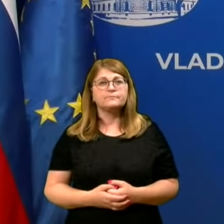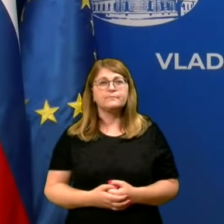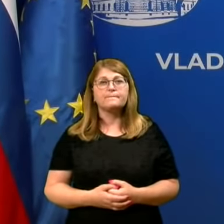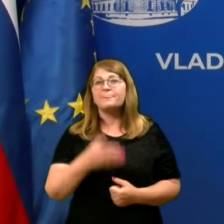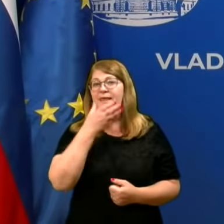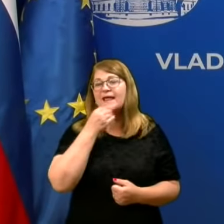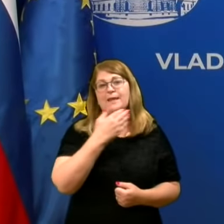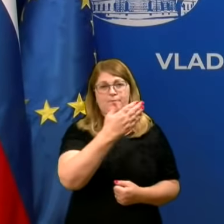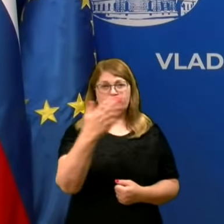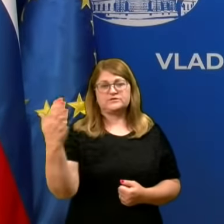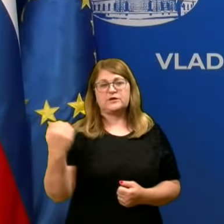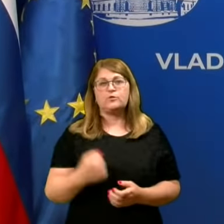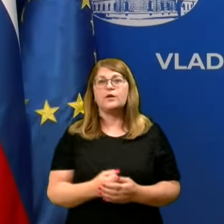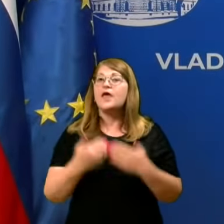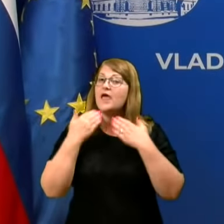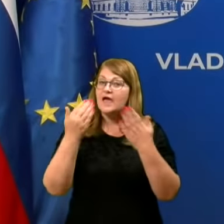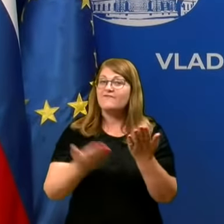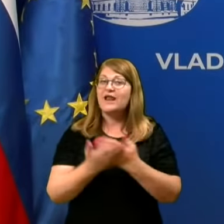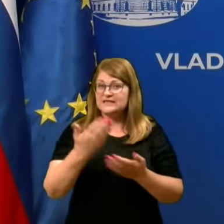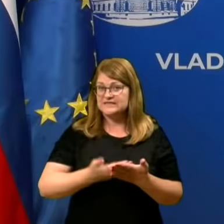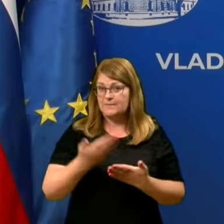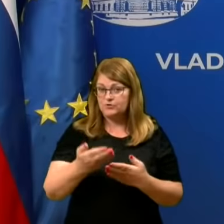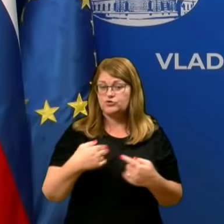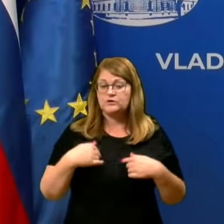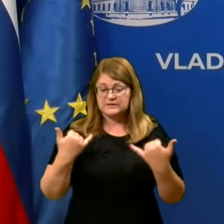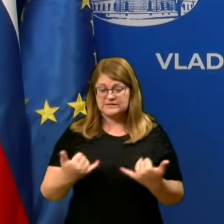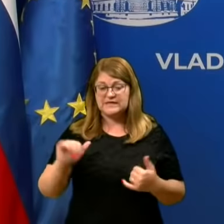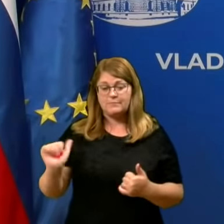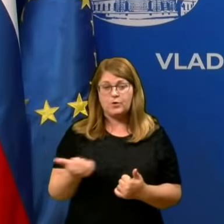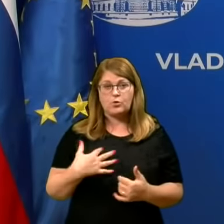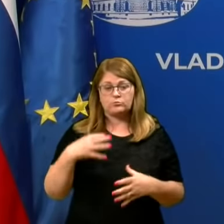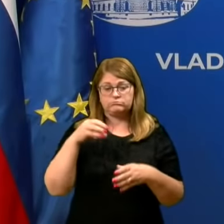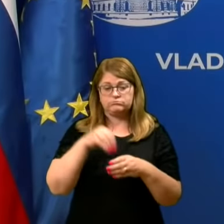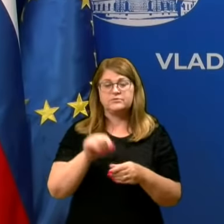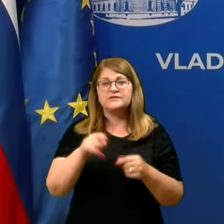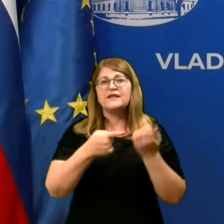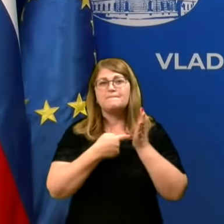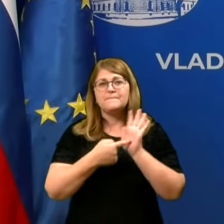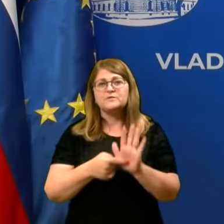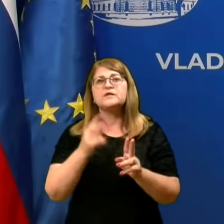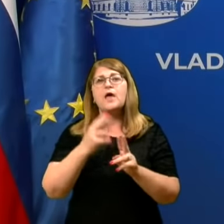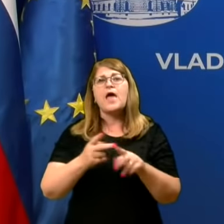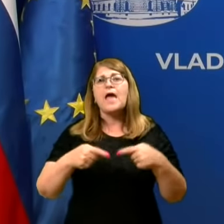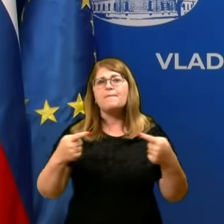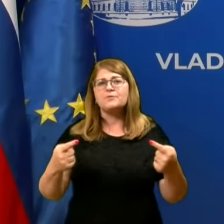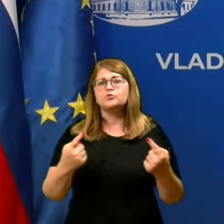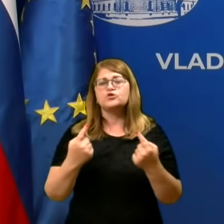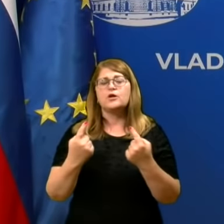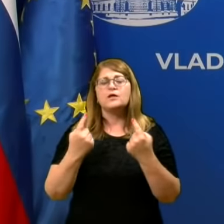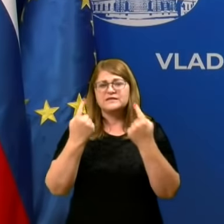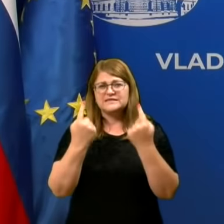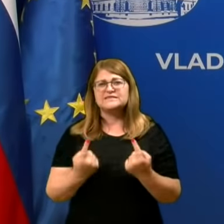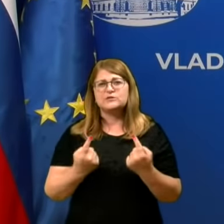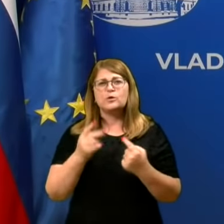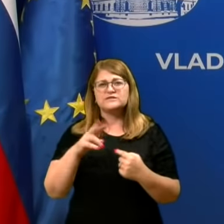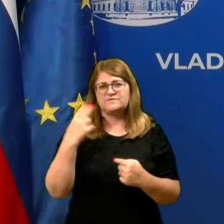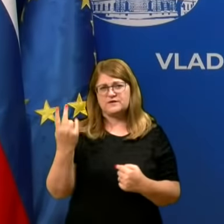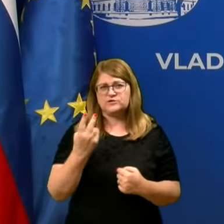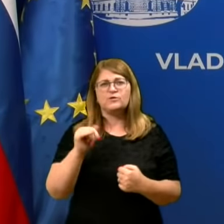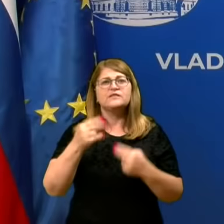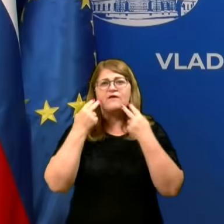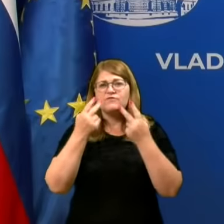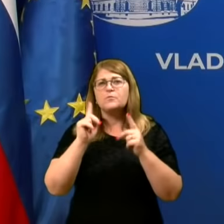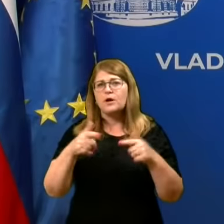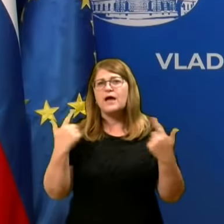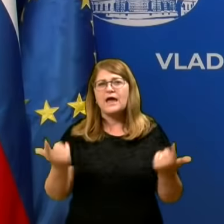Lepo pozdravljeni. Hvala za priložnost, da sem danes ponovno z vami, da predstavim epidemiološko sliko v Sloveniji in da vidimo,